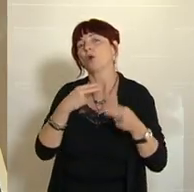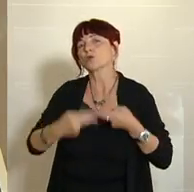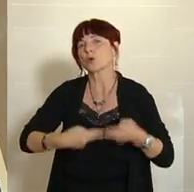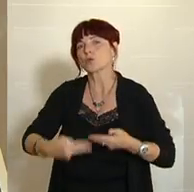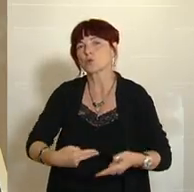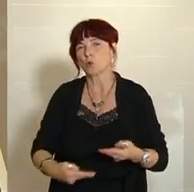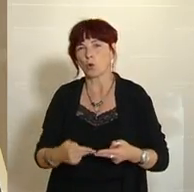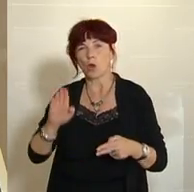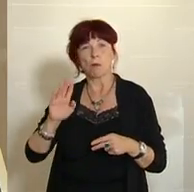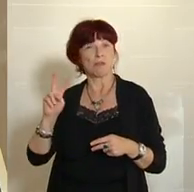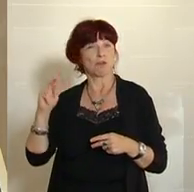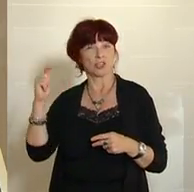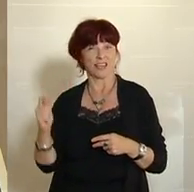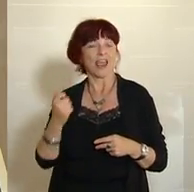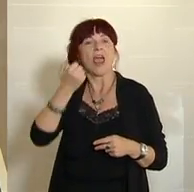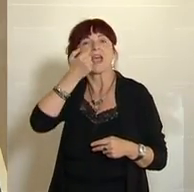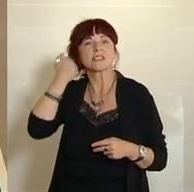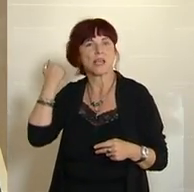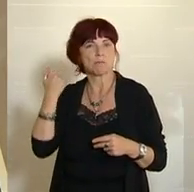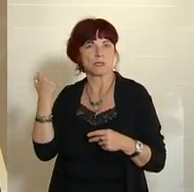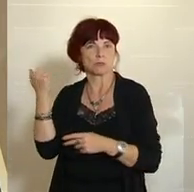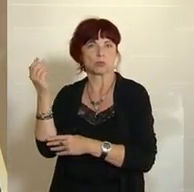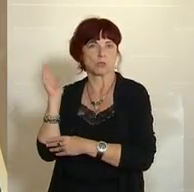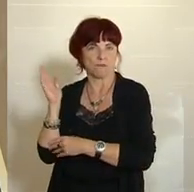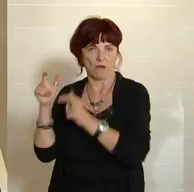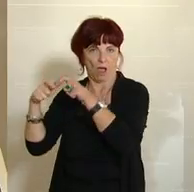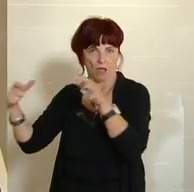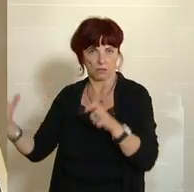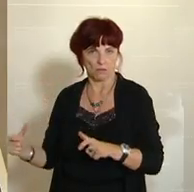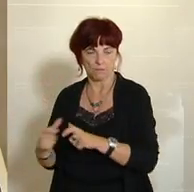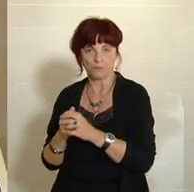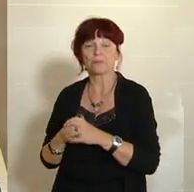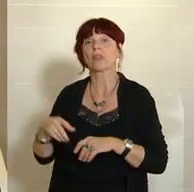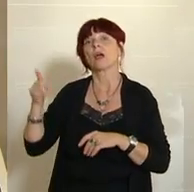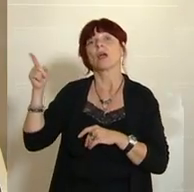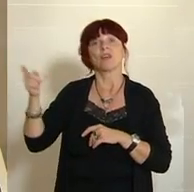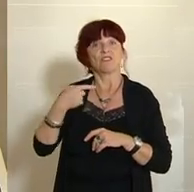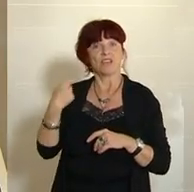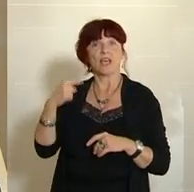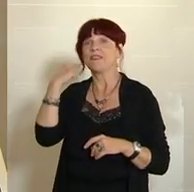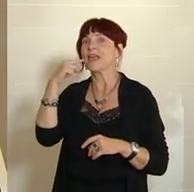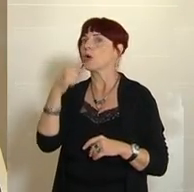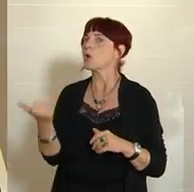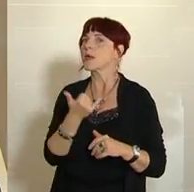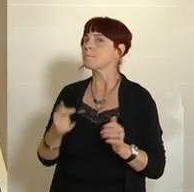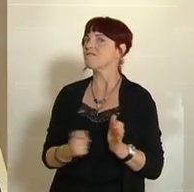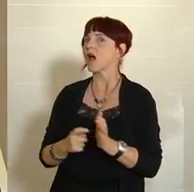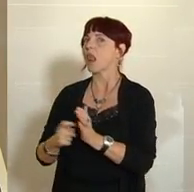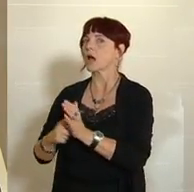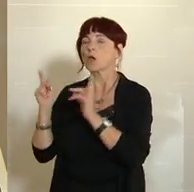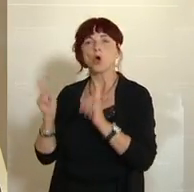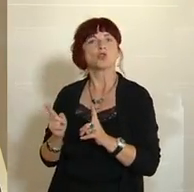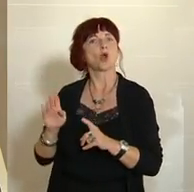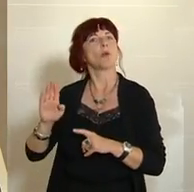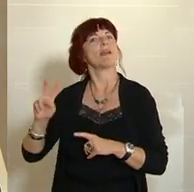Extremismusreferat kam. Wir NEOS haben immer auf eine zügige Reform des BVT gedrängt, für die Sicherheit im